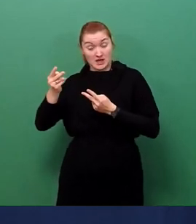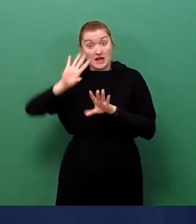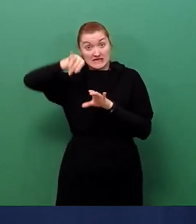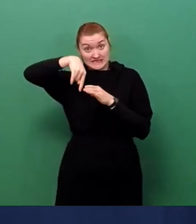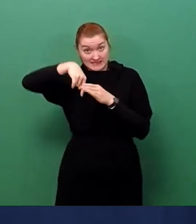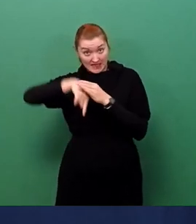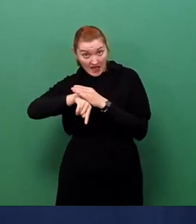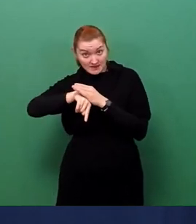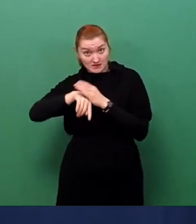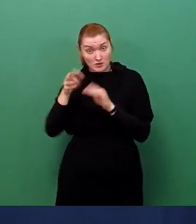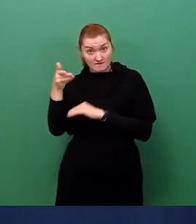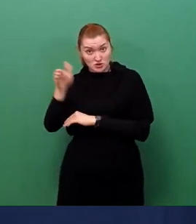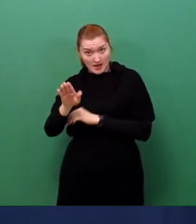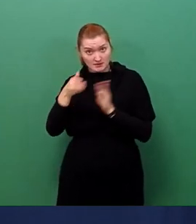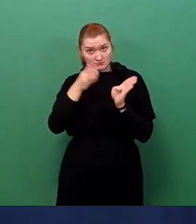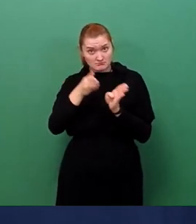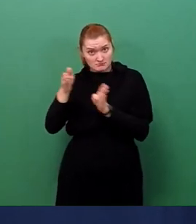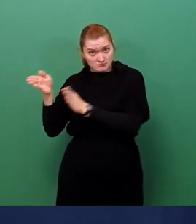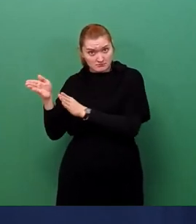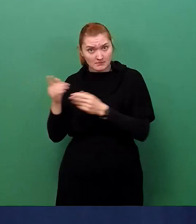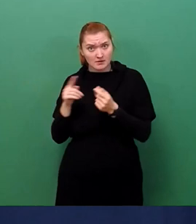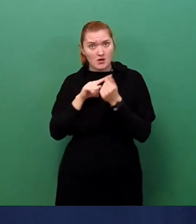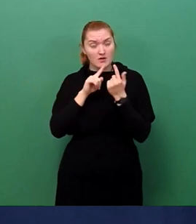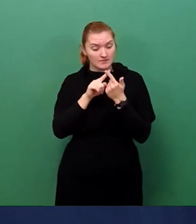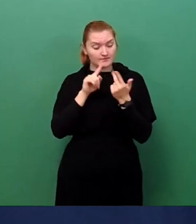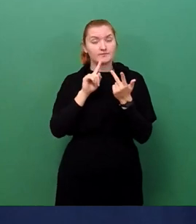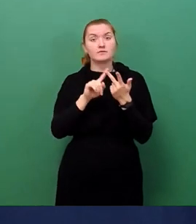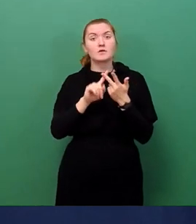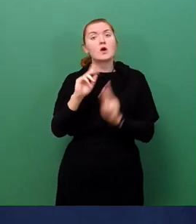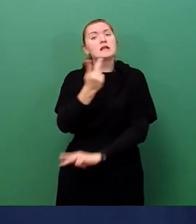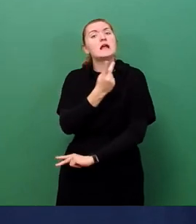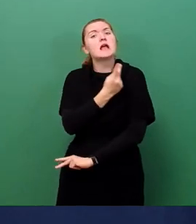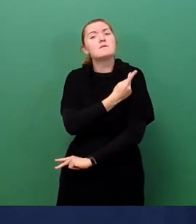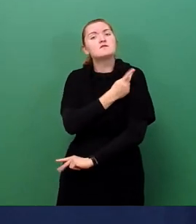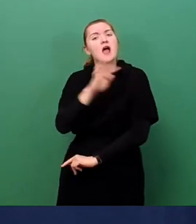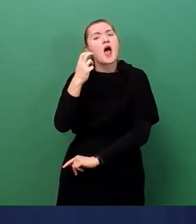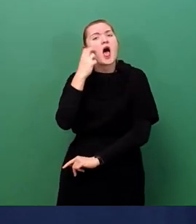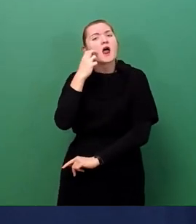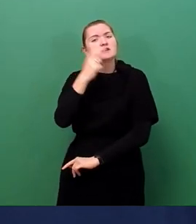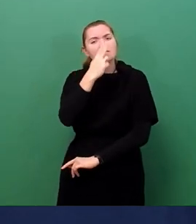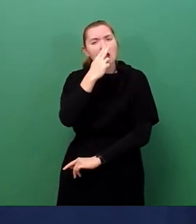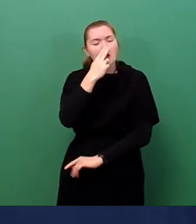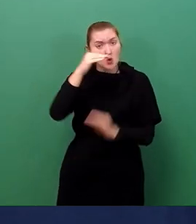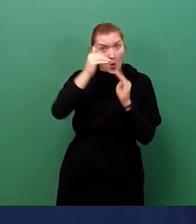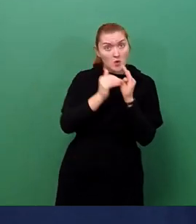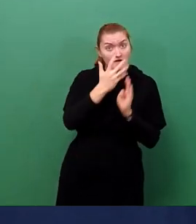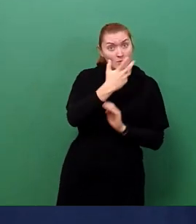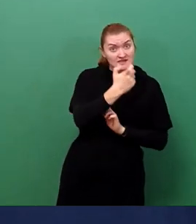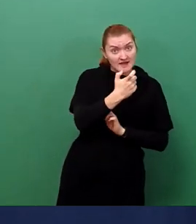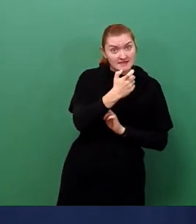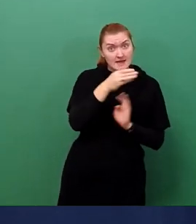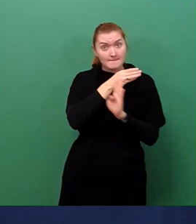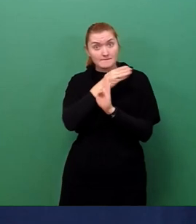verstorben auf? Und wie gliedern sich Impfdurchbrüche auf die verschiedenen Altersgruppen unter 25, 25 bis 60,